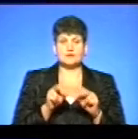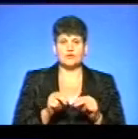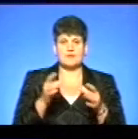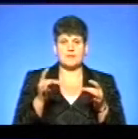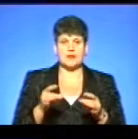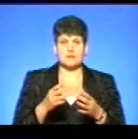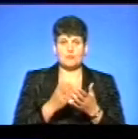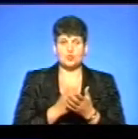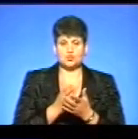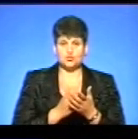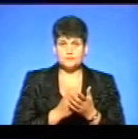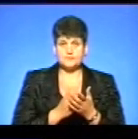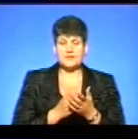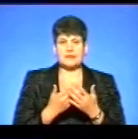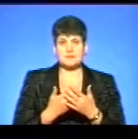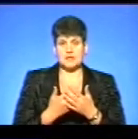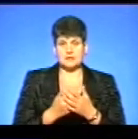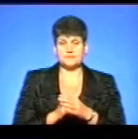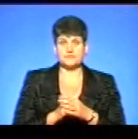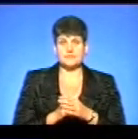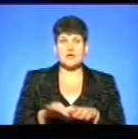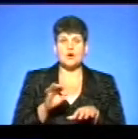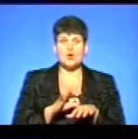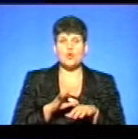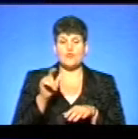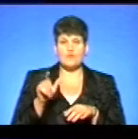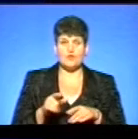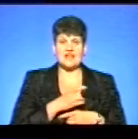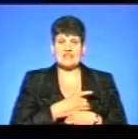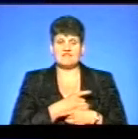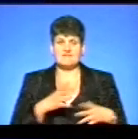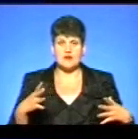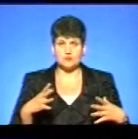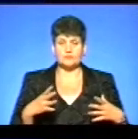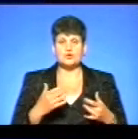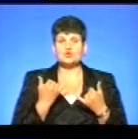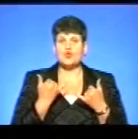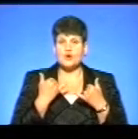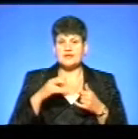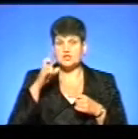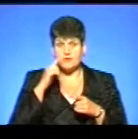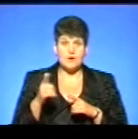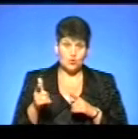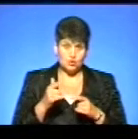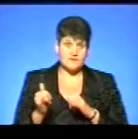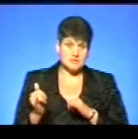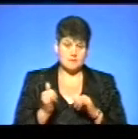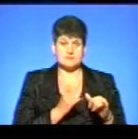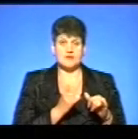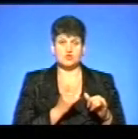послуг. І, наприклад, хворий гострим інфарктом міокарда. Сьогодні держава готова забезпечити